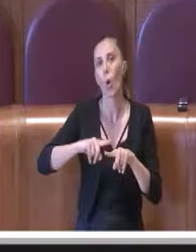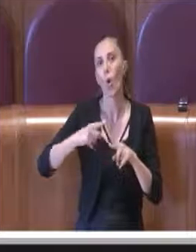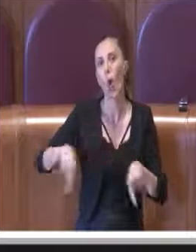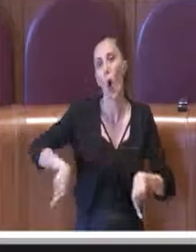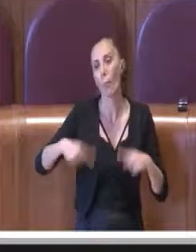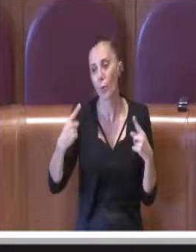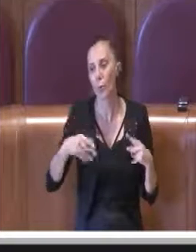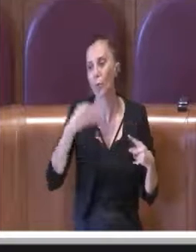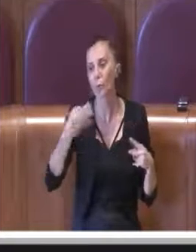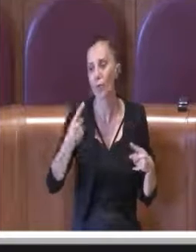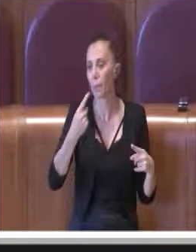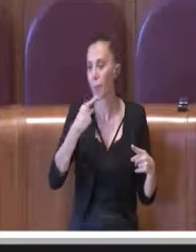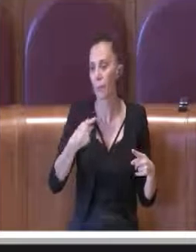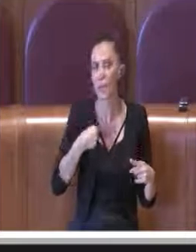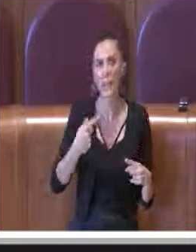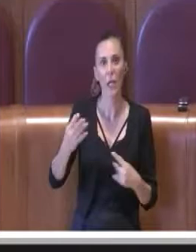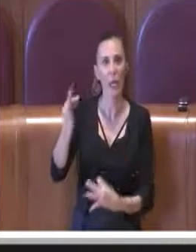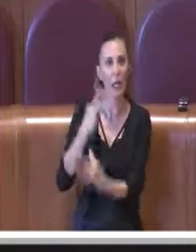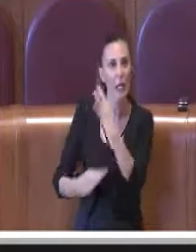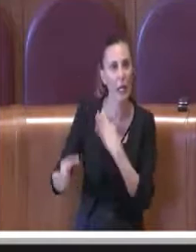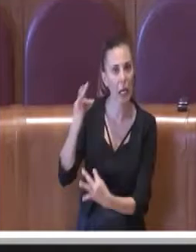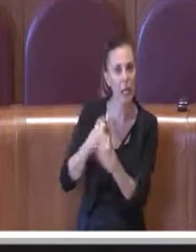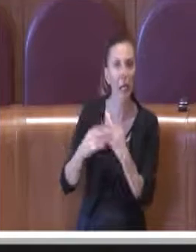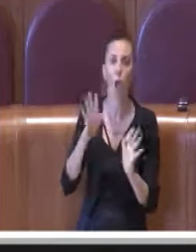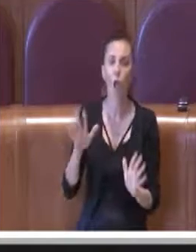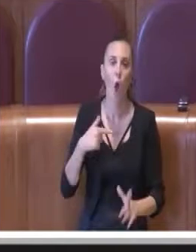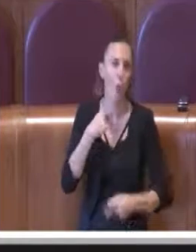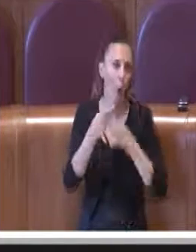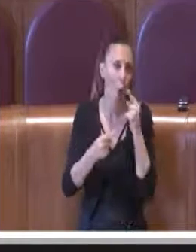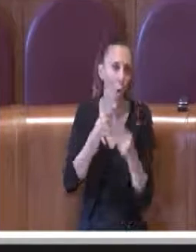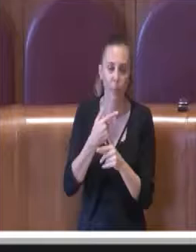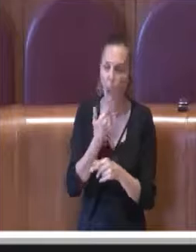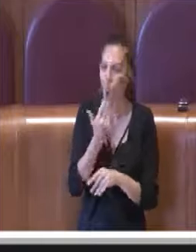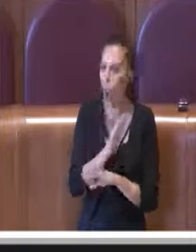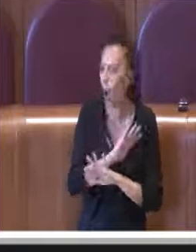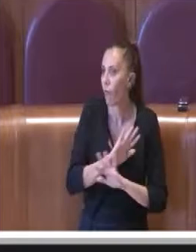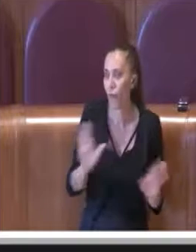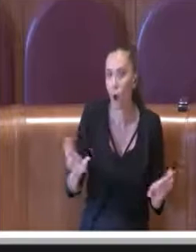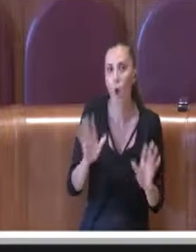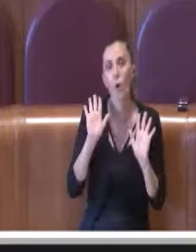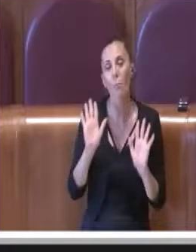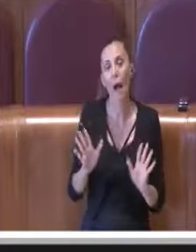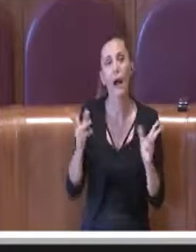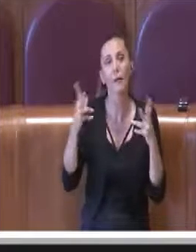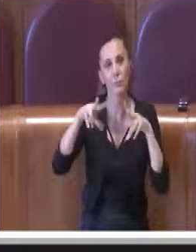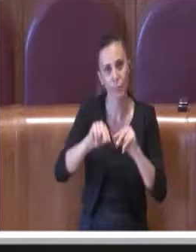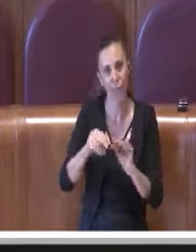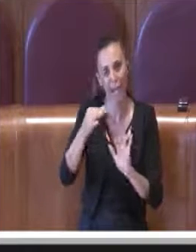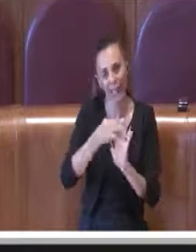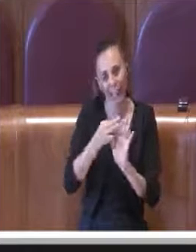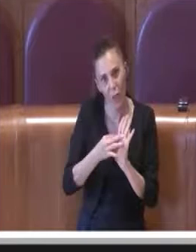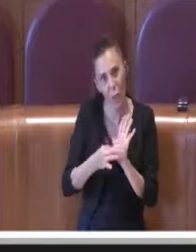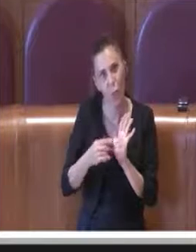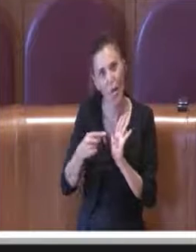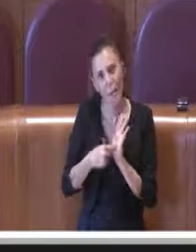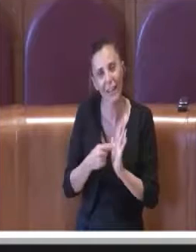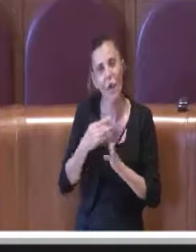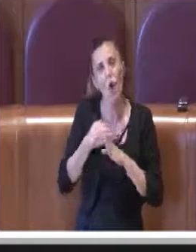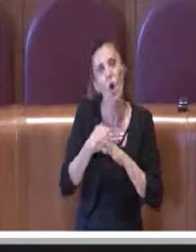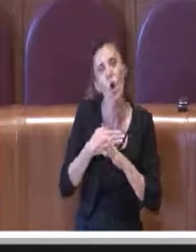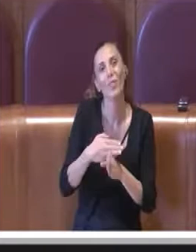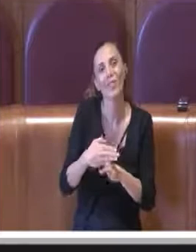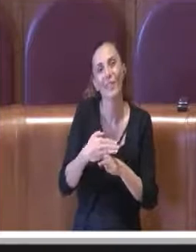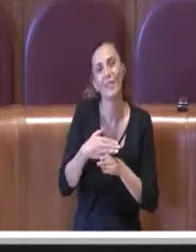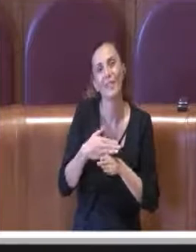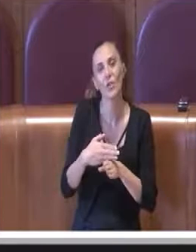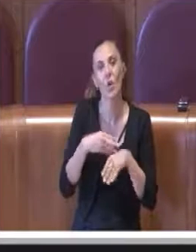opposizioni, io appunto non voglio fare polemica qui, però ripeto, è un regolamento che è nato dalla condivisione